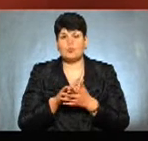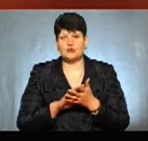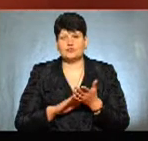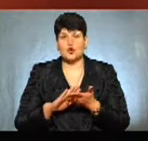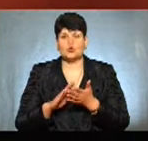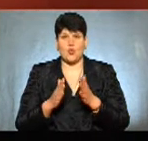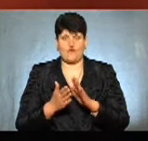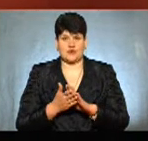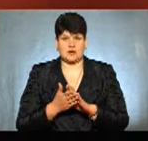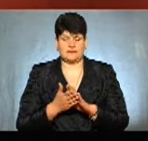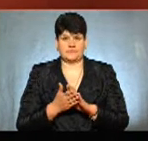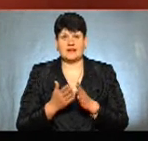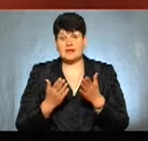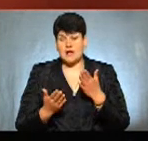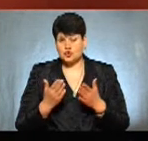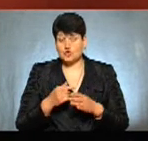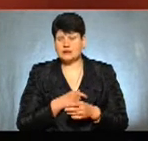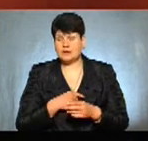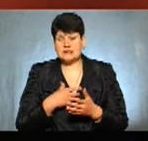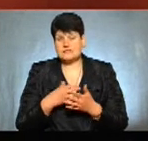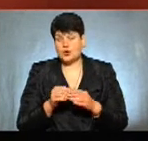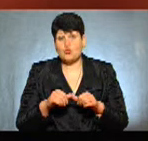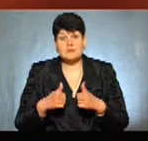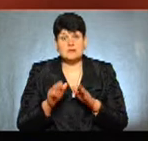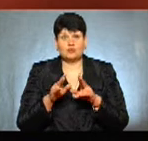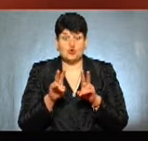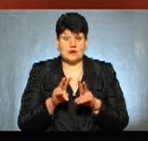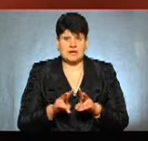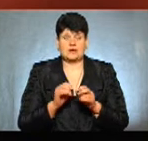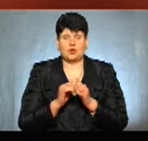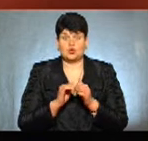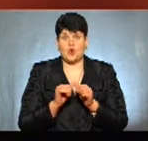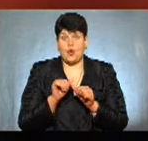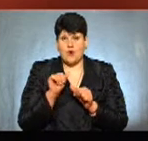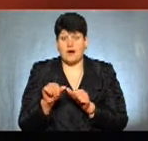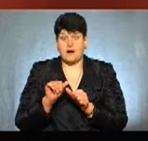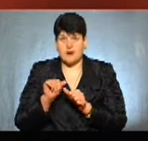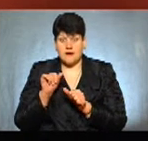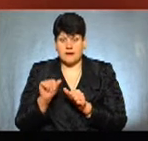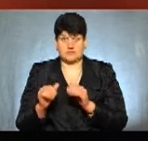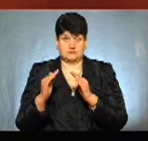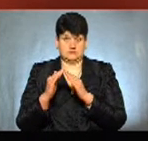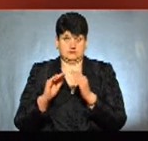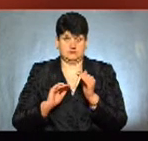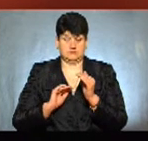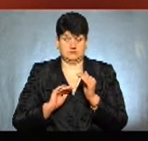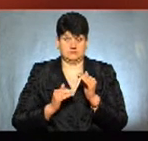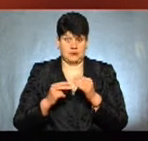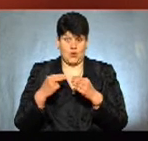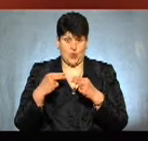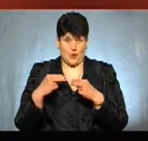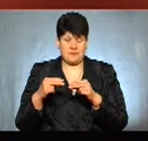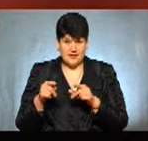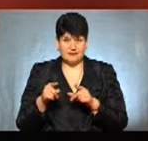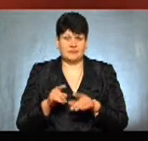сервітутів. Якщо депутати на своїх комісіях будуть розглядати конкретний кожний об'єкт, і суб'єкт господарювання по можливості